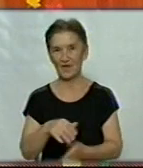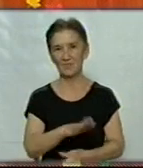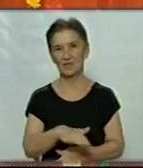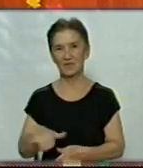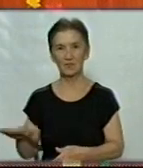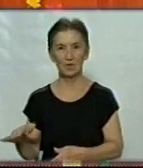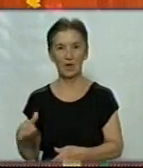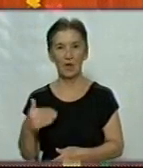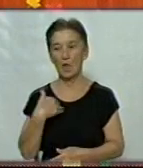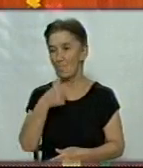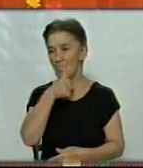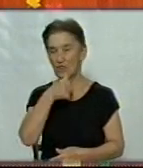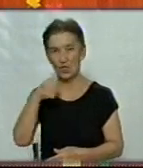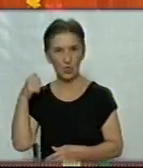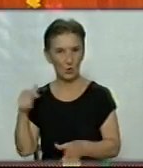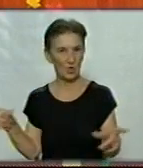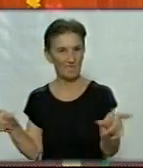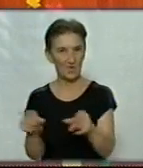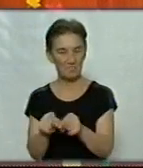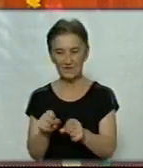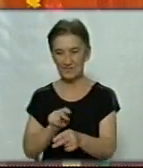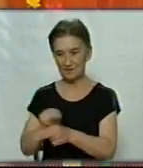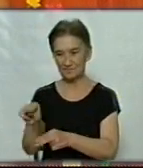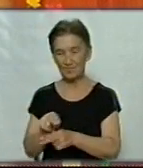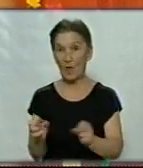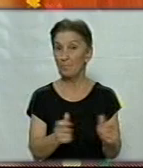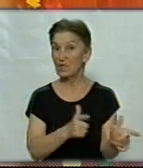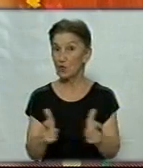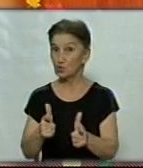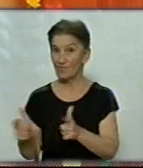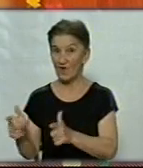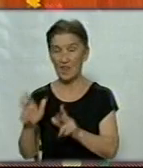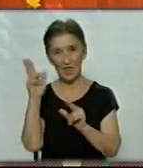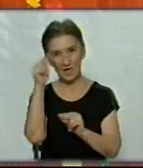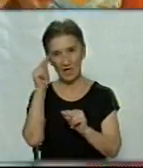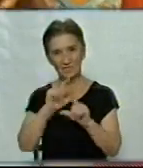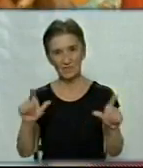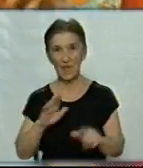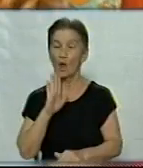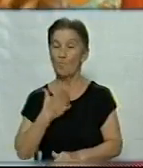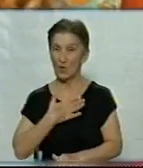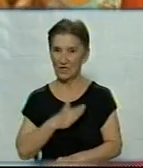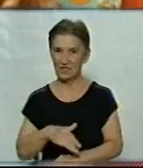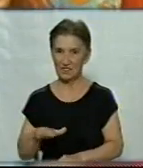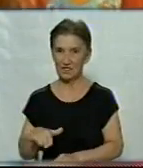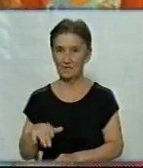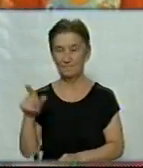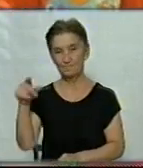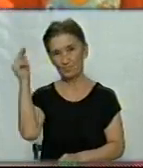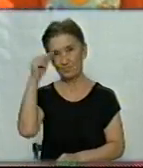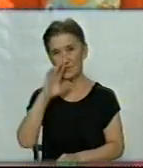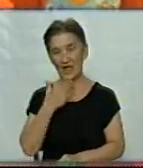провела минулий рік, можна сказати. Підготувала їх до школи, тому це мої дітки. Навчалася в нашому